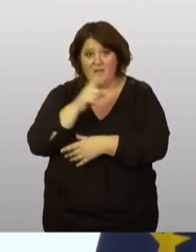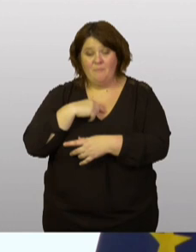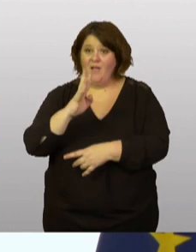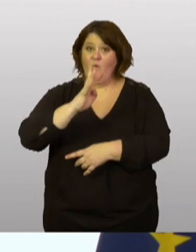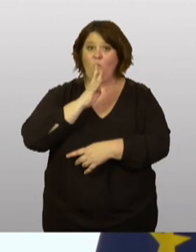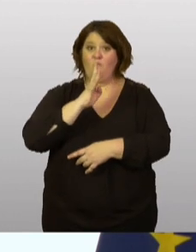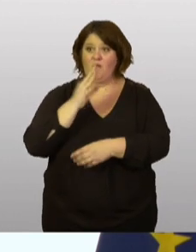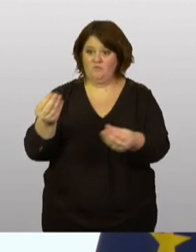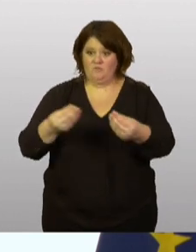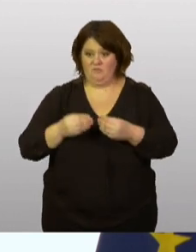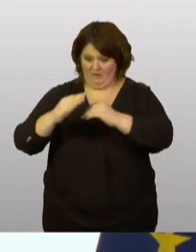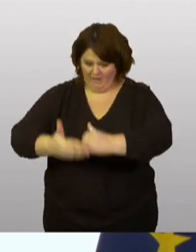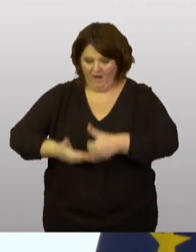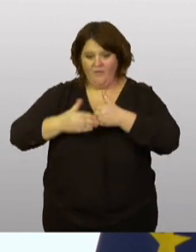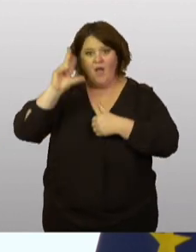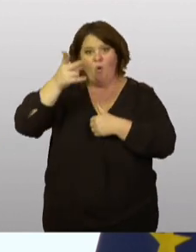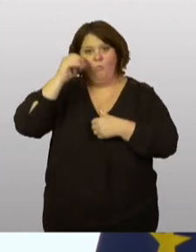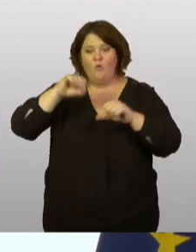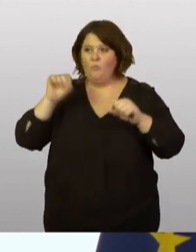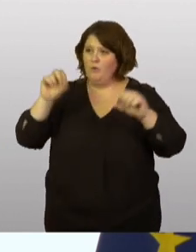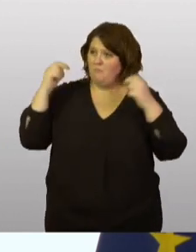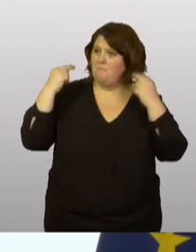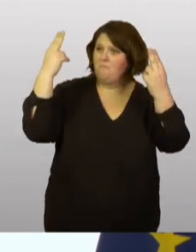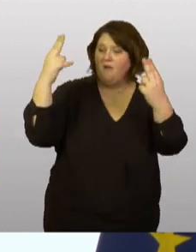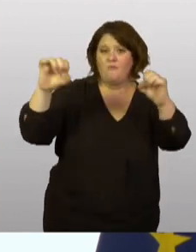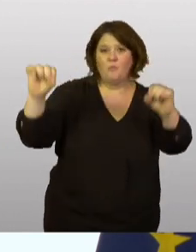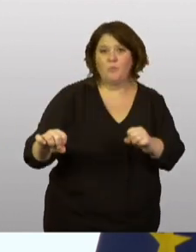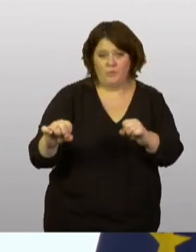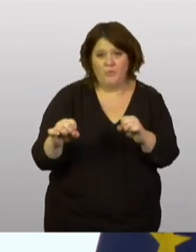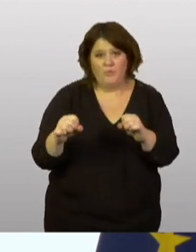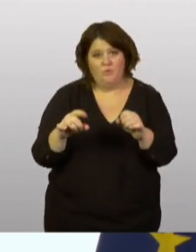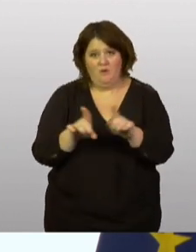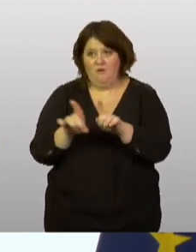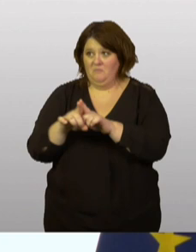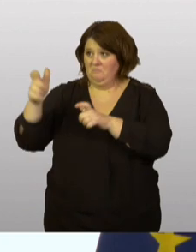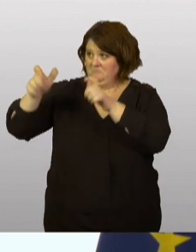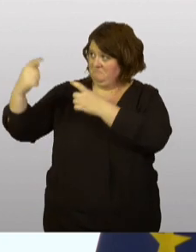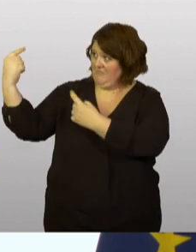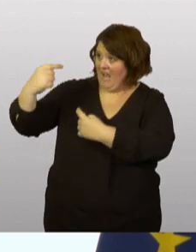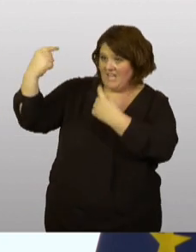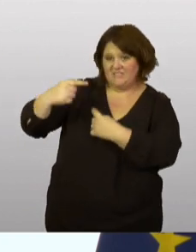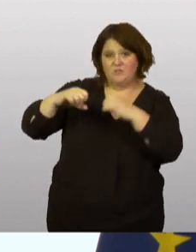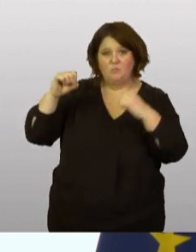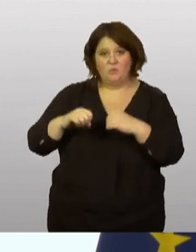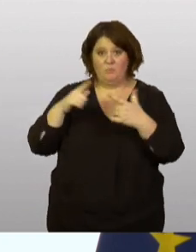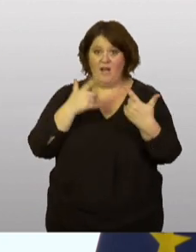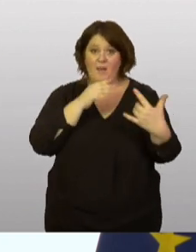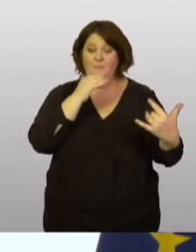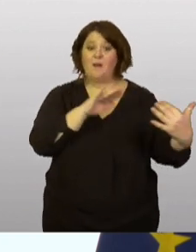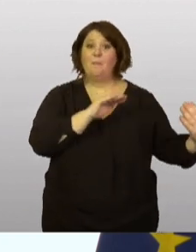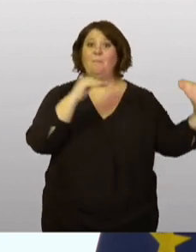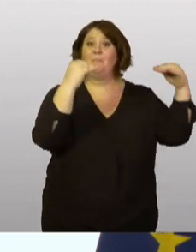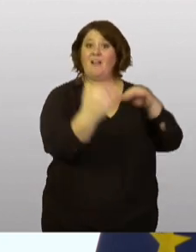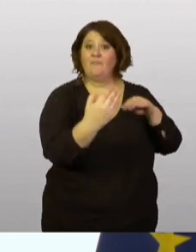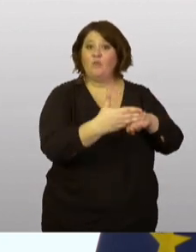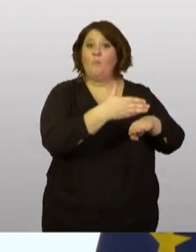aide à comprendre que nous pourrons riposter à l'agresseur. Et nous avons parlé aujourd'hui d'une plateforme proactive